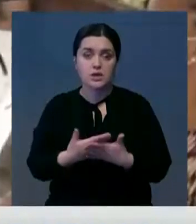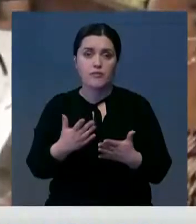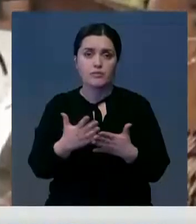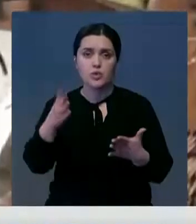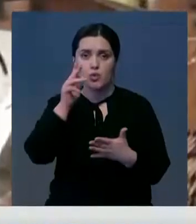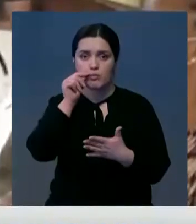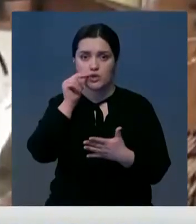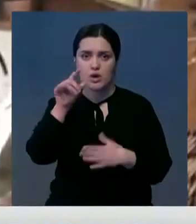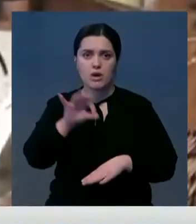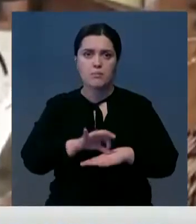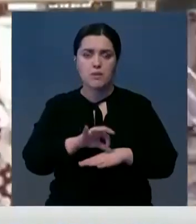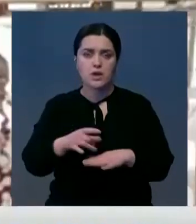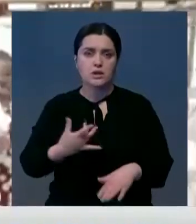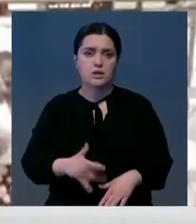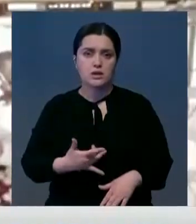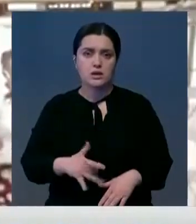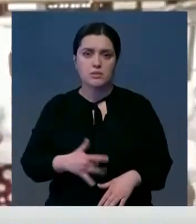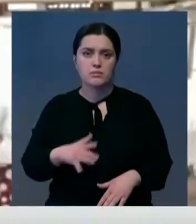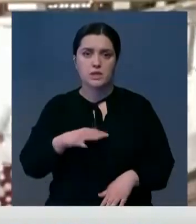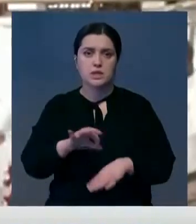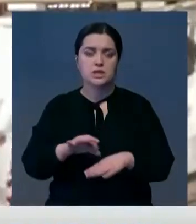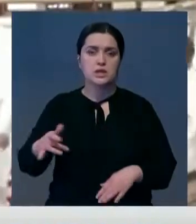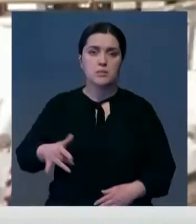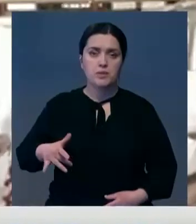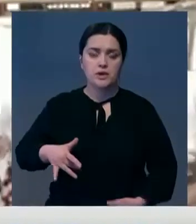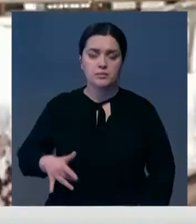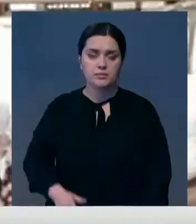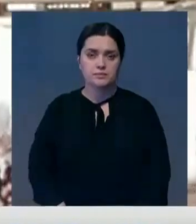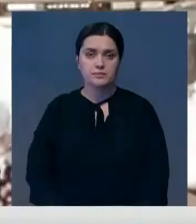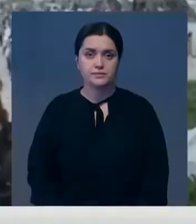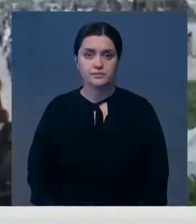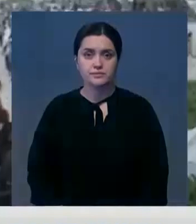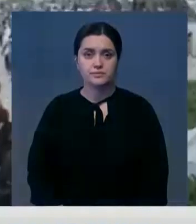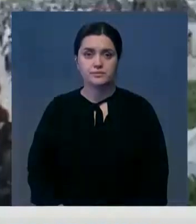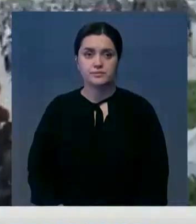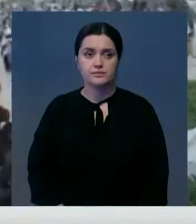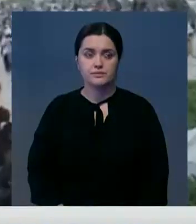что пациенты, в основном мужчины, страдали язвой желудка и заболеваниями печени.